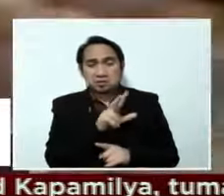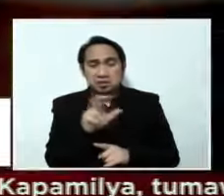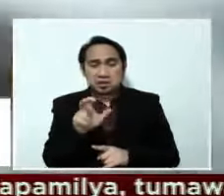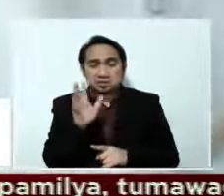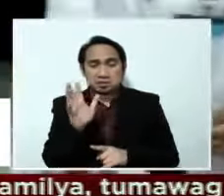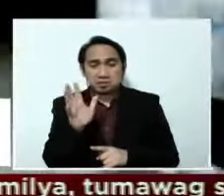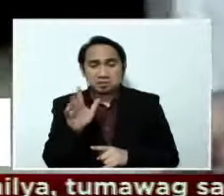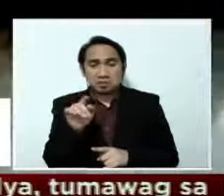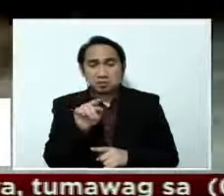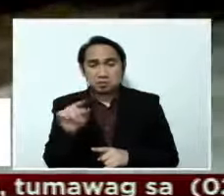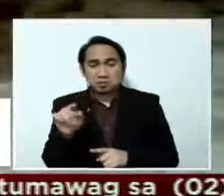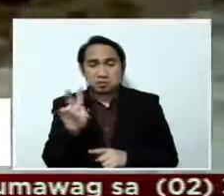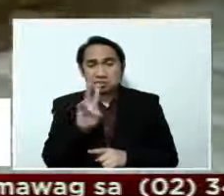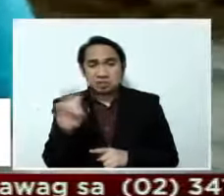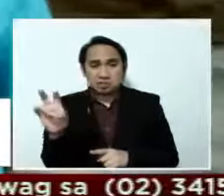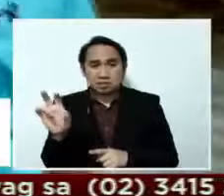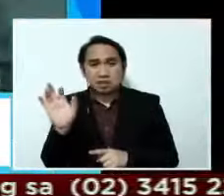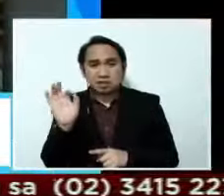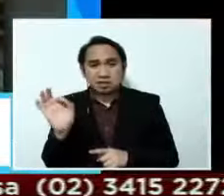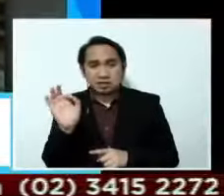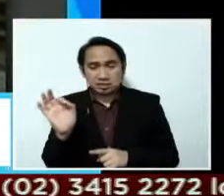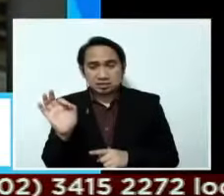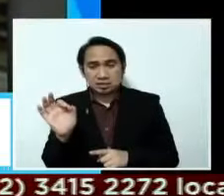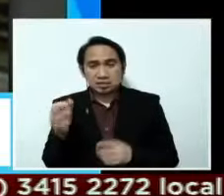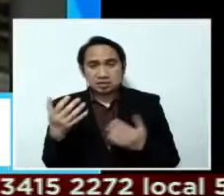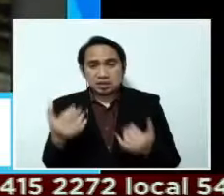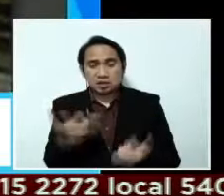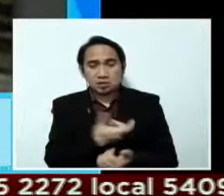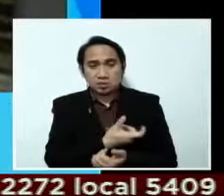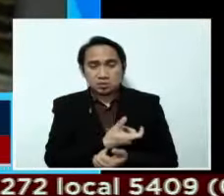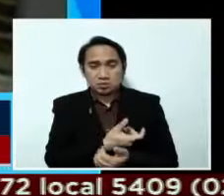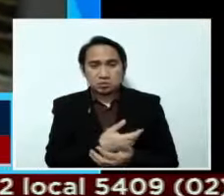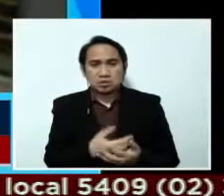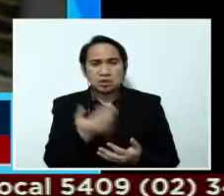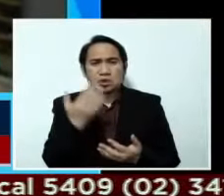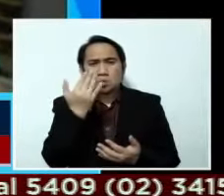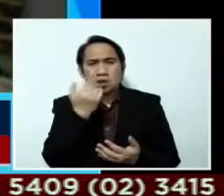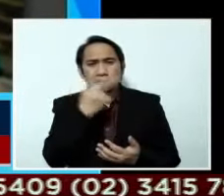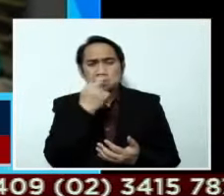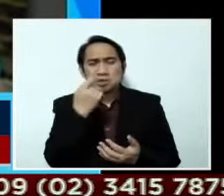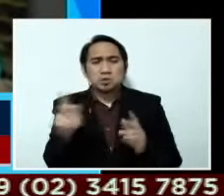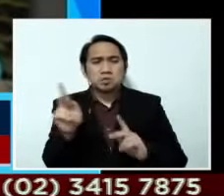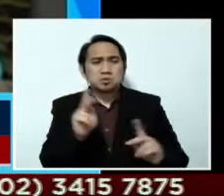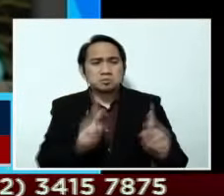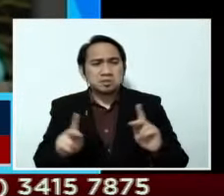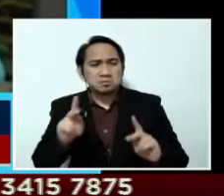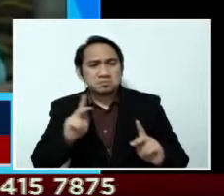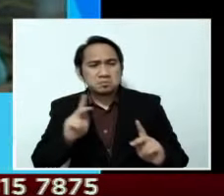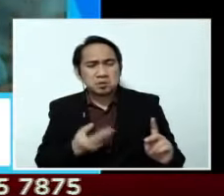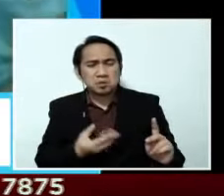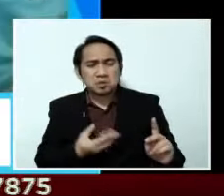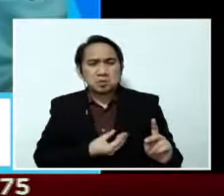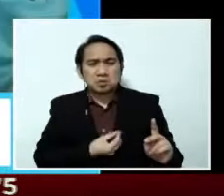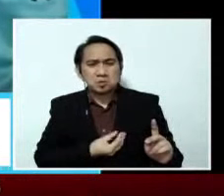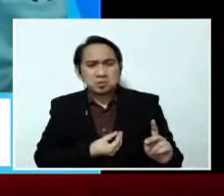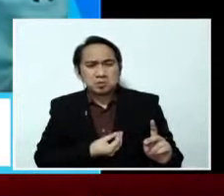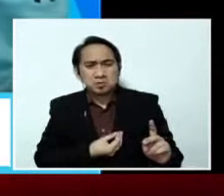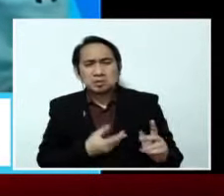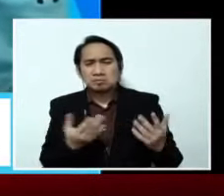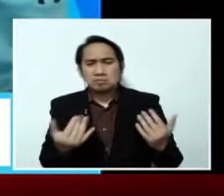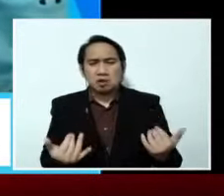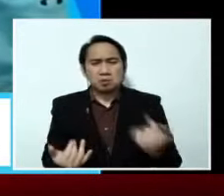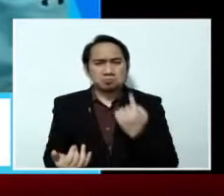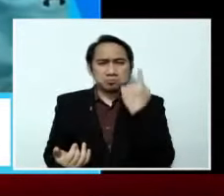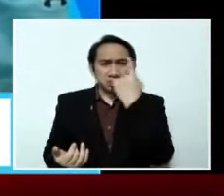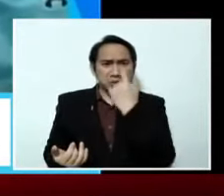790 na ang mga nagpapakuna. Parang kinakabahan sila eh, ayaw nila magpapabakuna. Pakatapos tinatanong sa